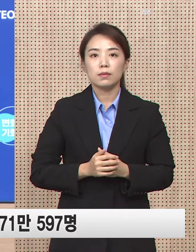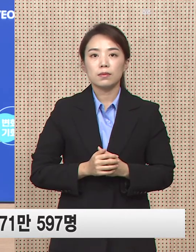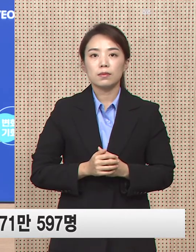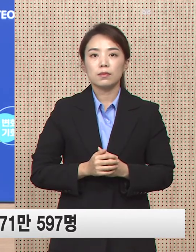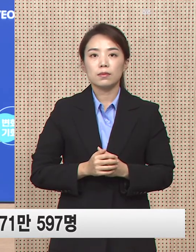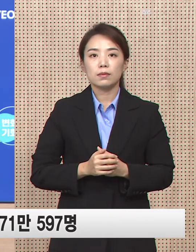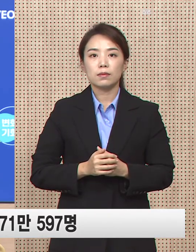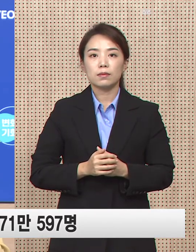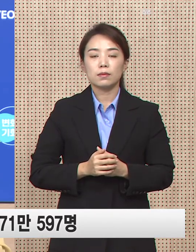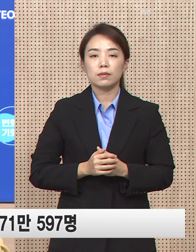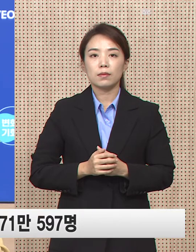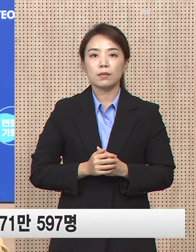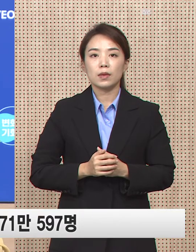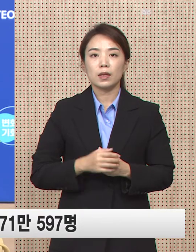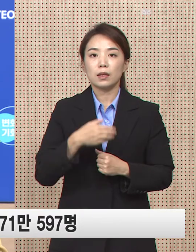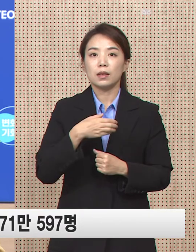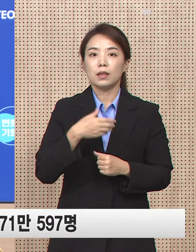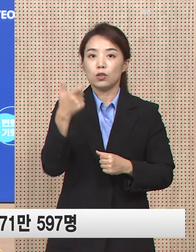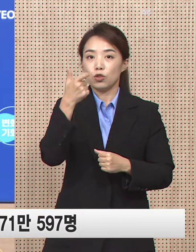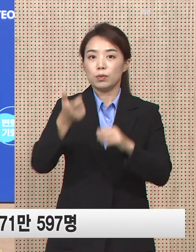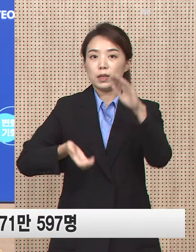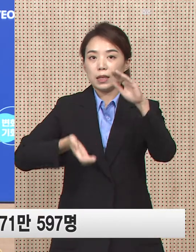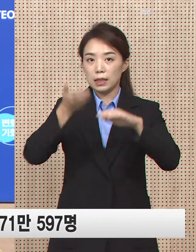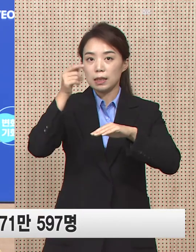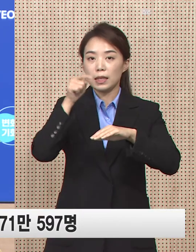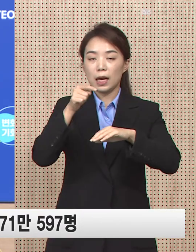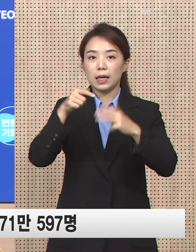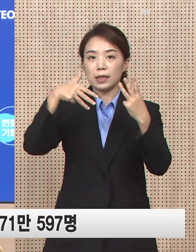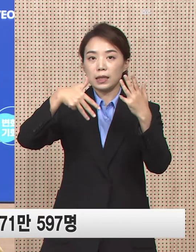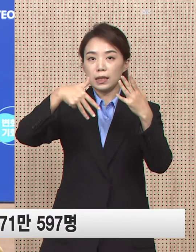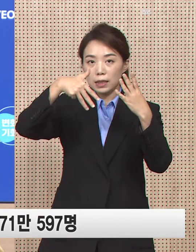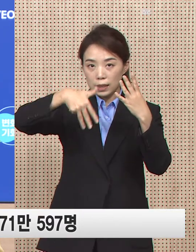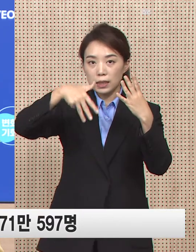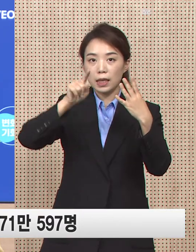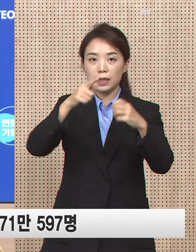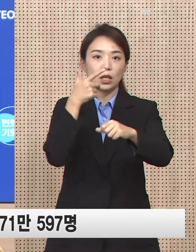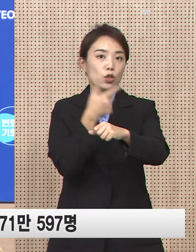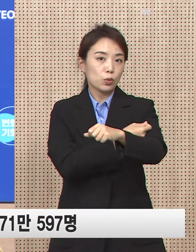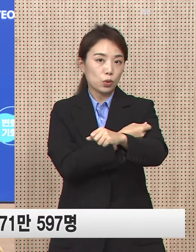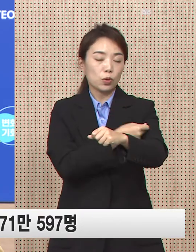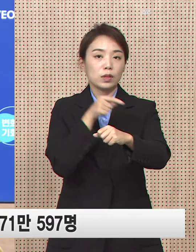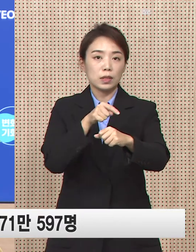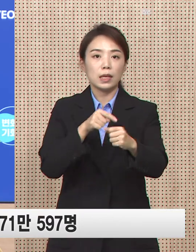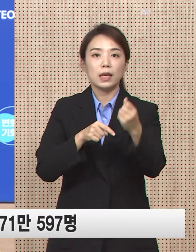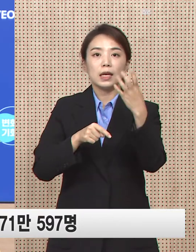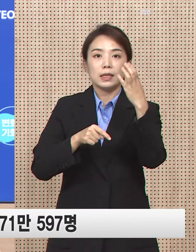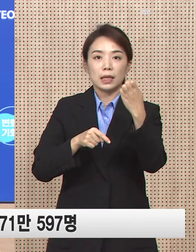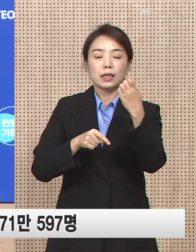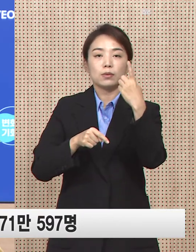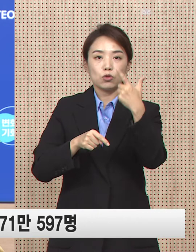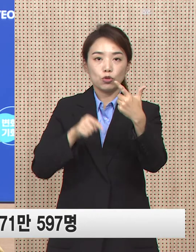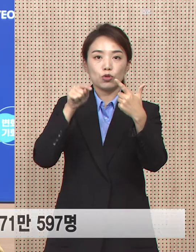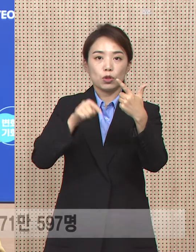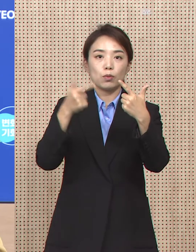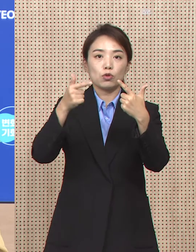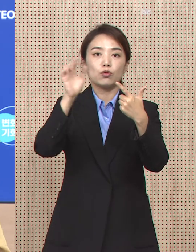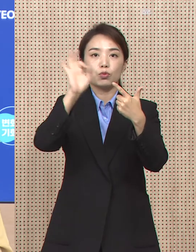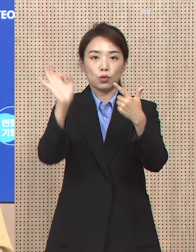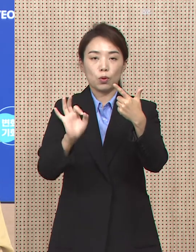그리고 60대 이상에서의 4차 접종률은 46.6%를 보이고 있습니다.